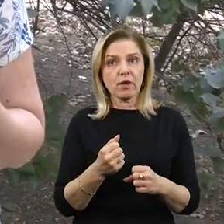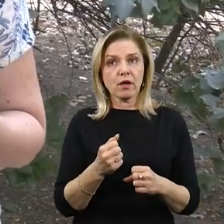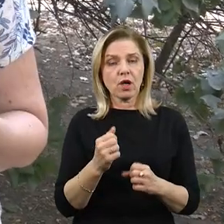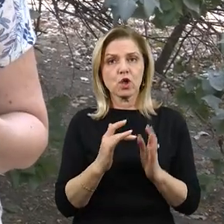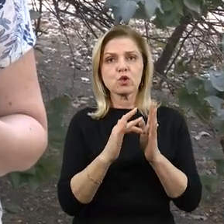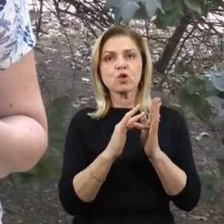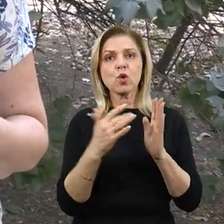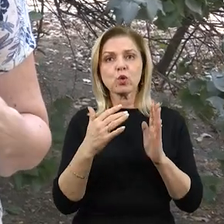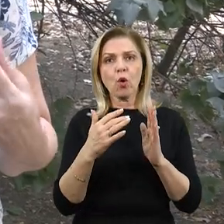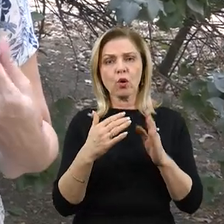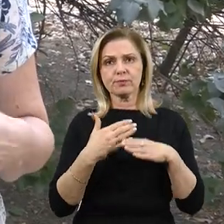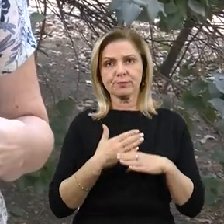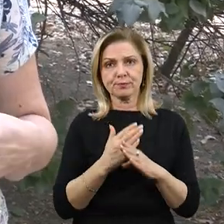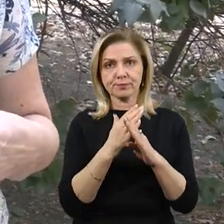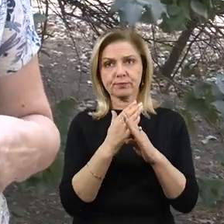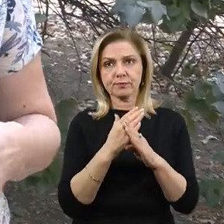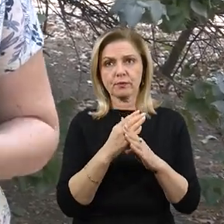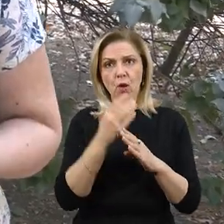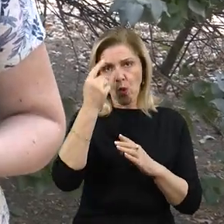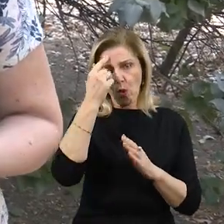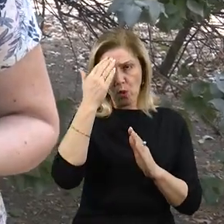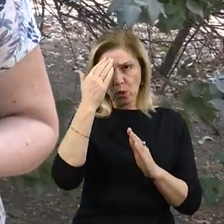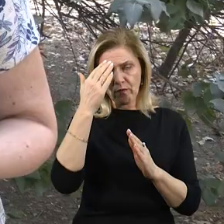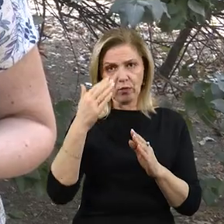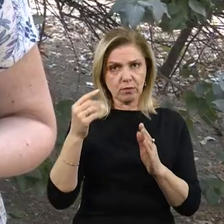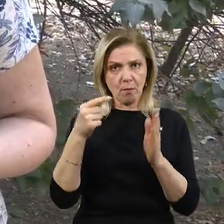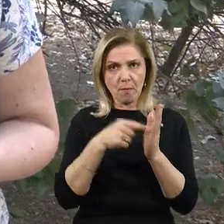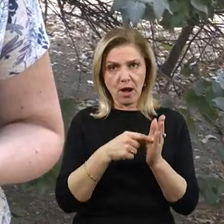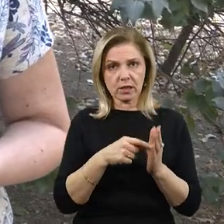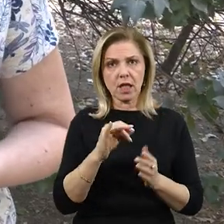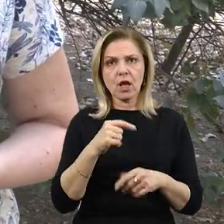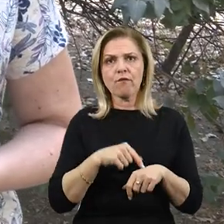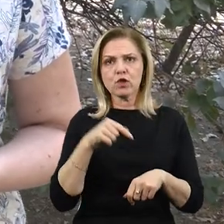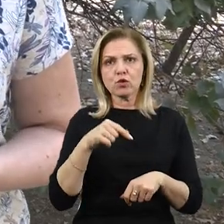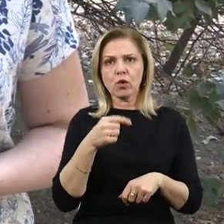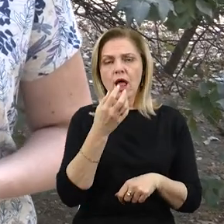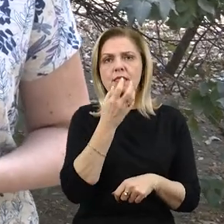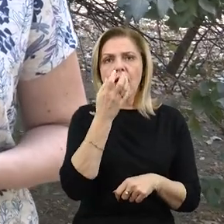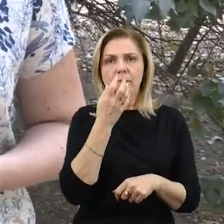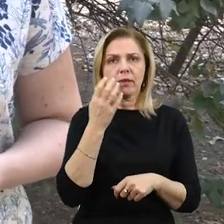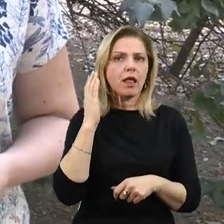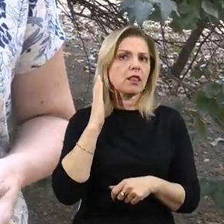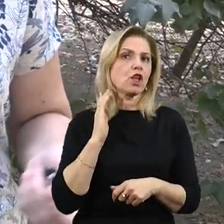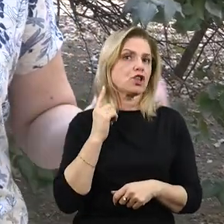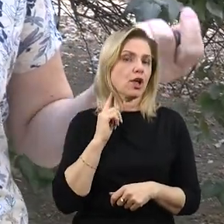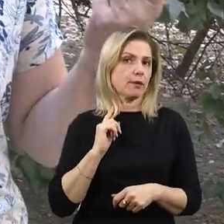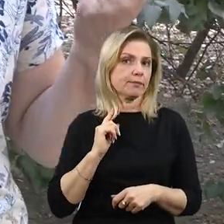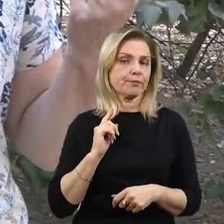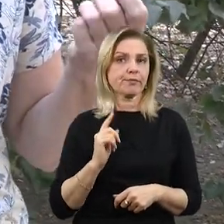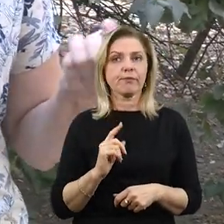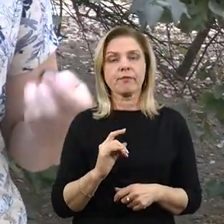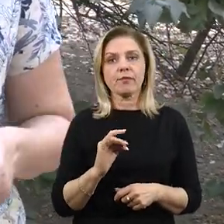мене посікло голову. Я одразу почула, що таке тепле тече. Не